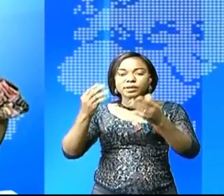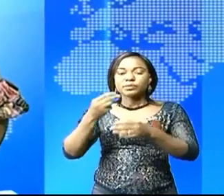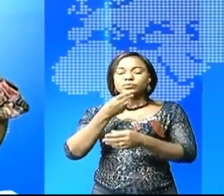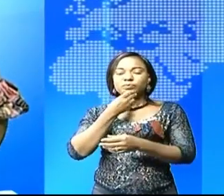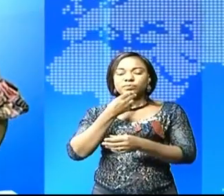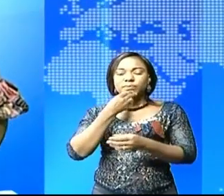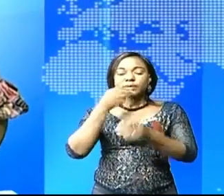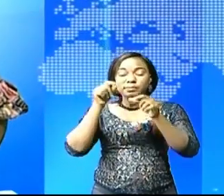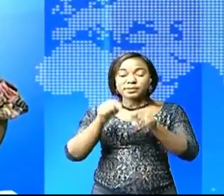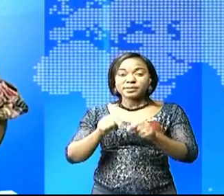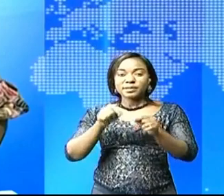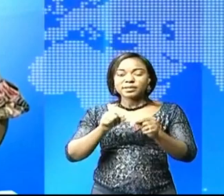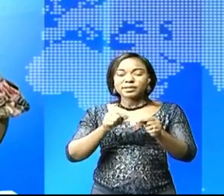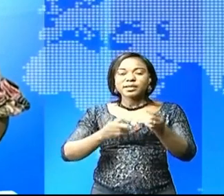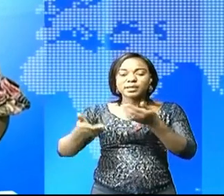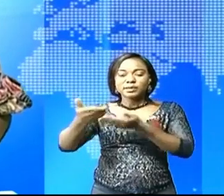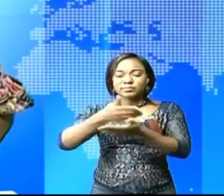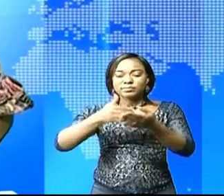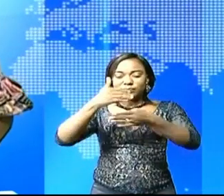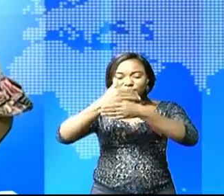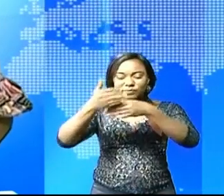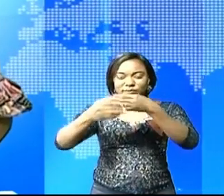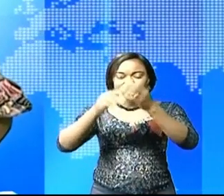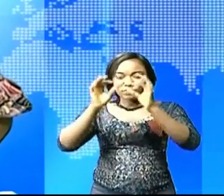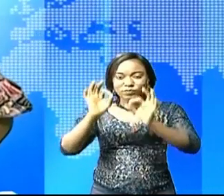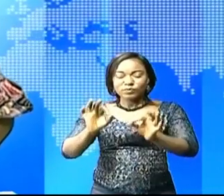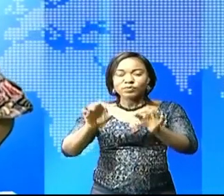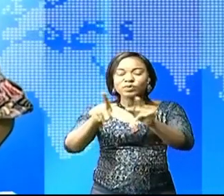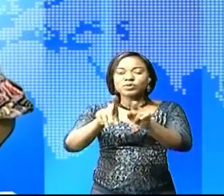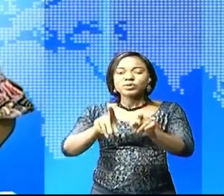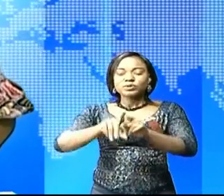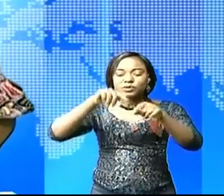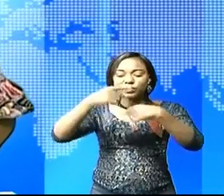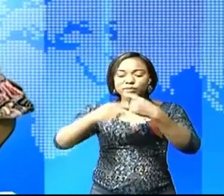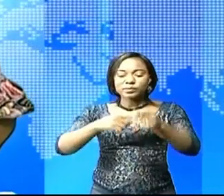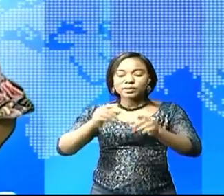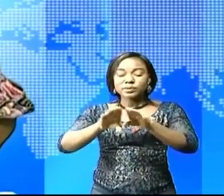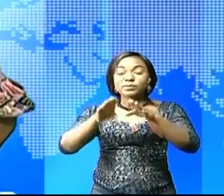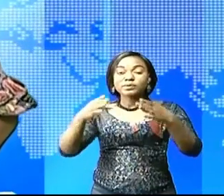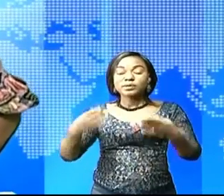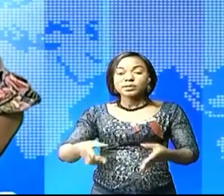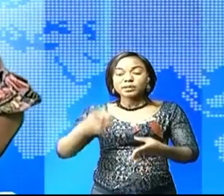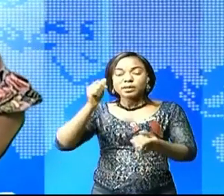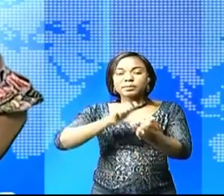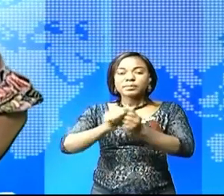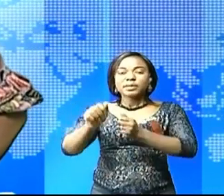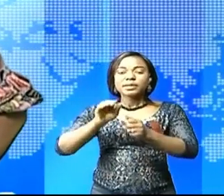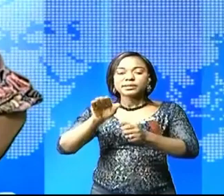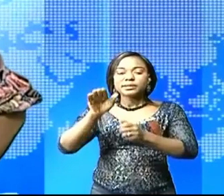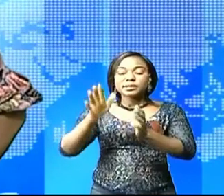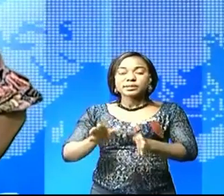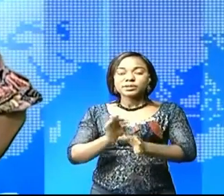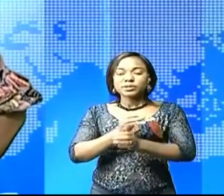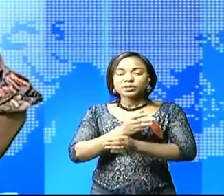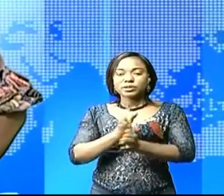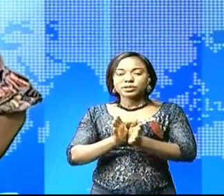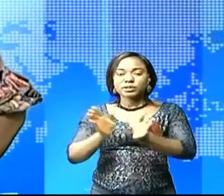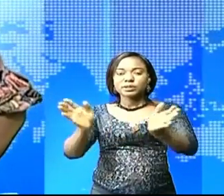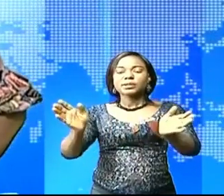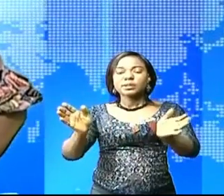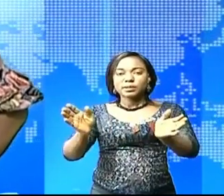sera rénové et modernisé. Le coup d'envoi de travaux a été donné ce matin par le directeur général de